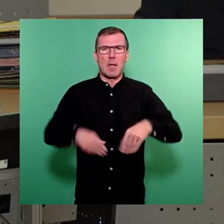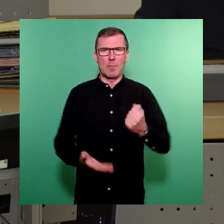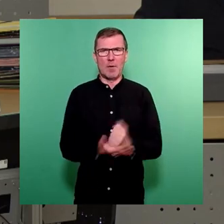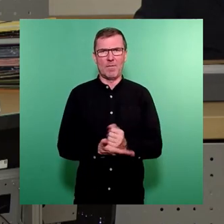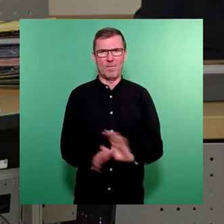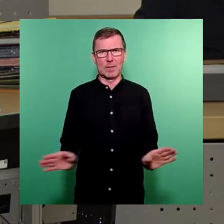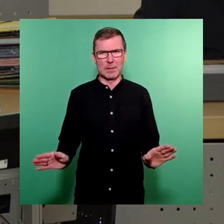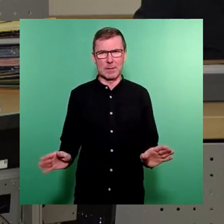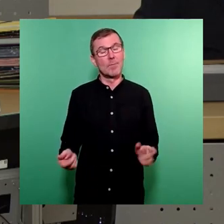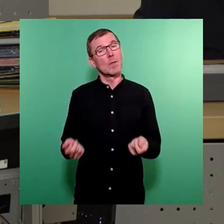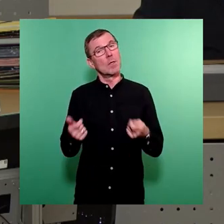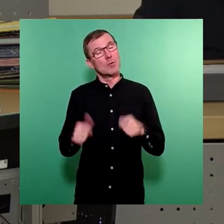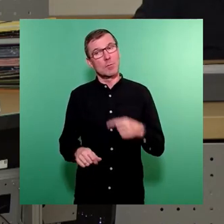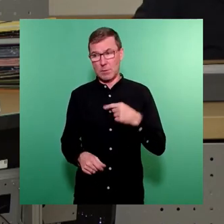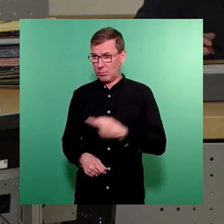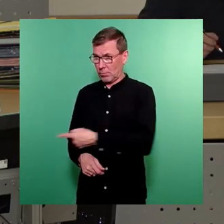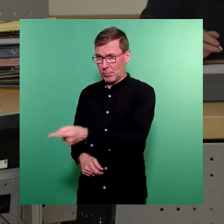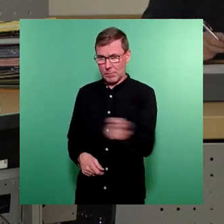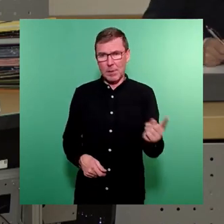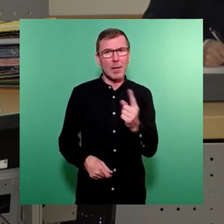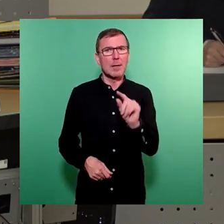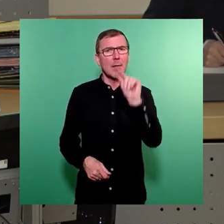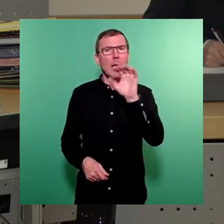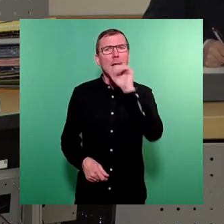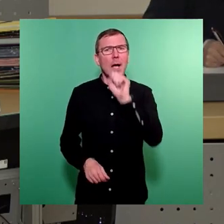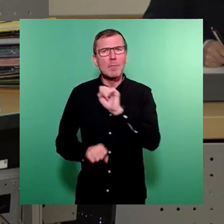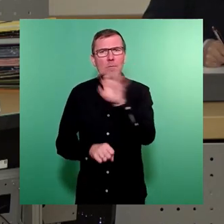Zum Schluss möchte ich den hier Anwesenden noch ein kleines Geheimnis verraten.